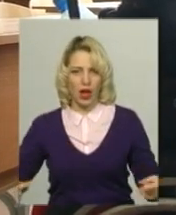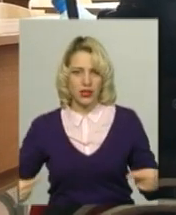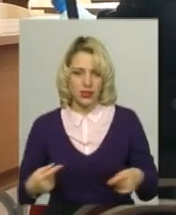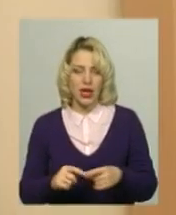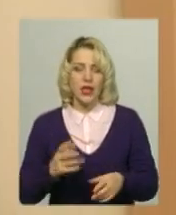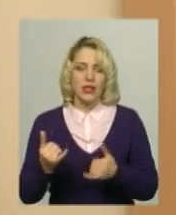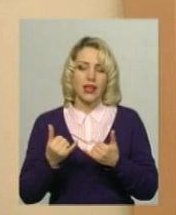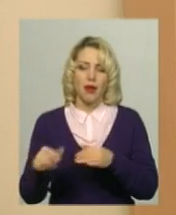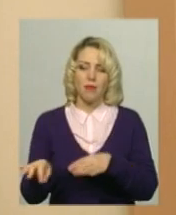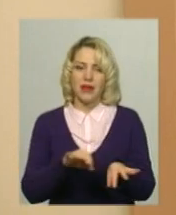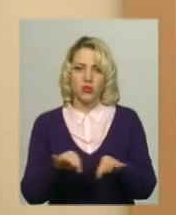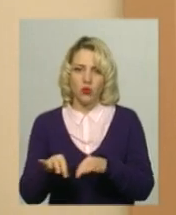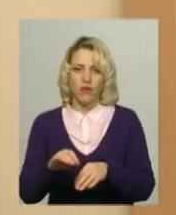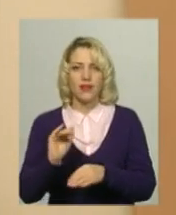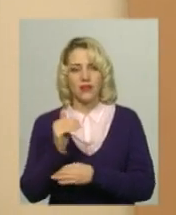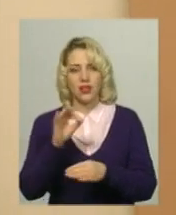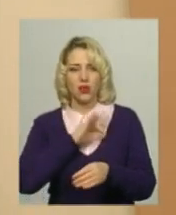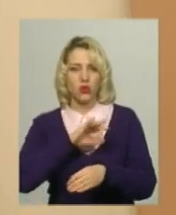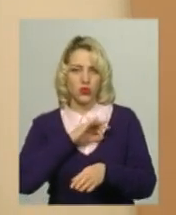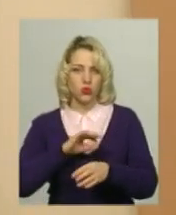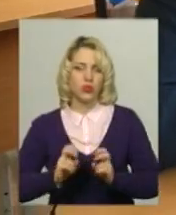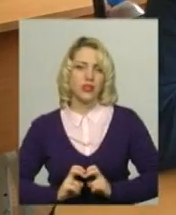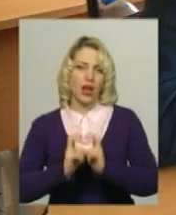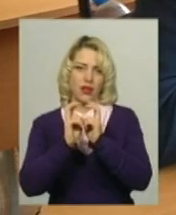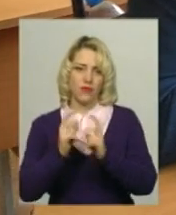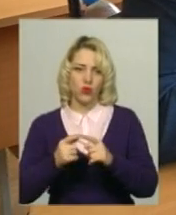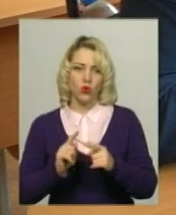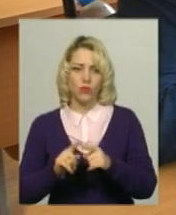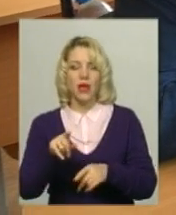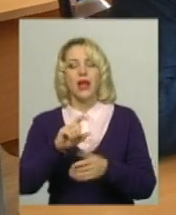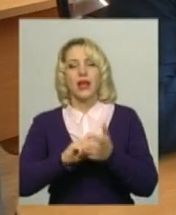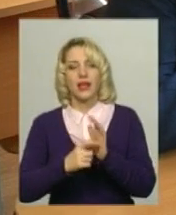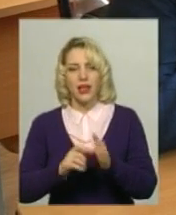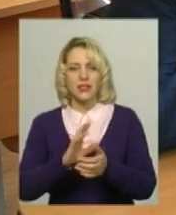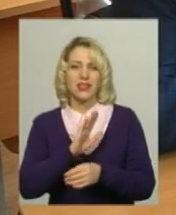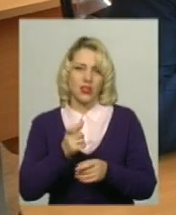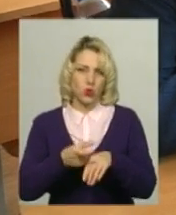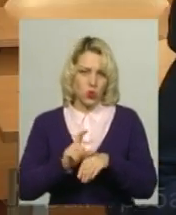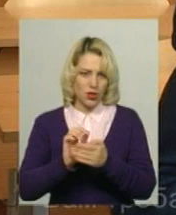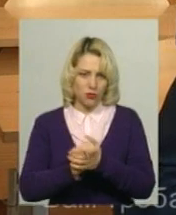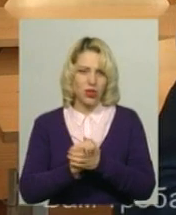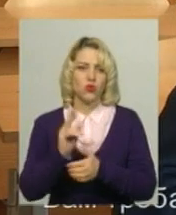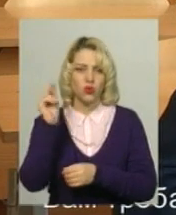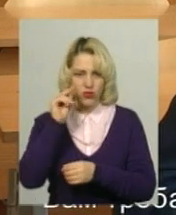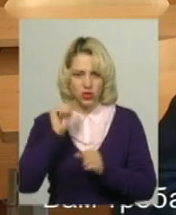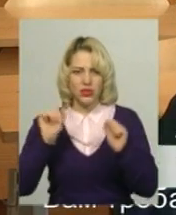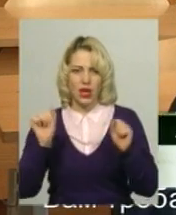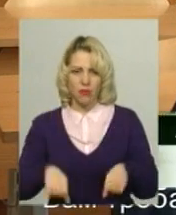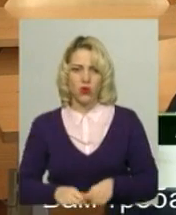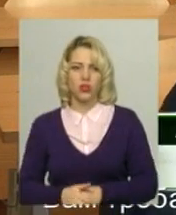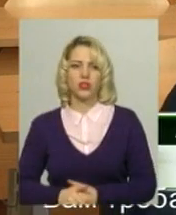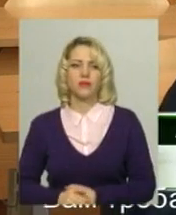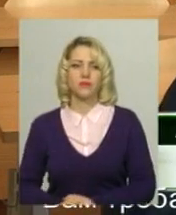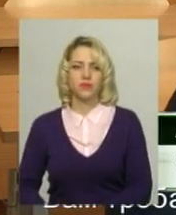одного класу в інший дитина може користуватись ліфтом. Юнак каже, клас не дуже мирний, та вчитись в ньому можна. Вам треба правди